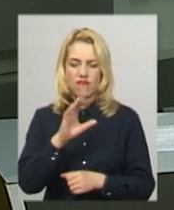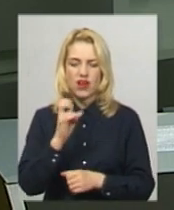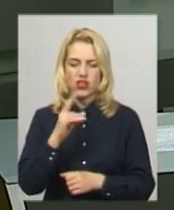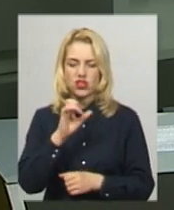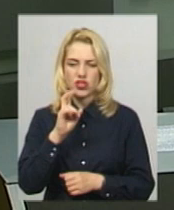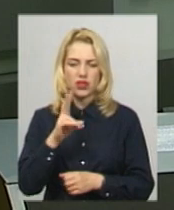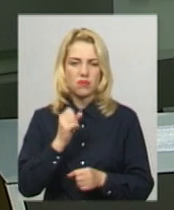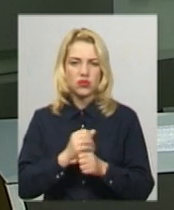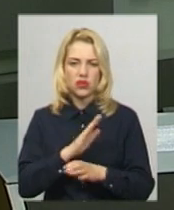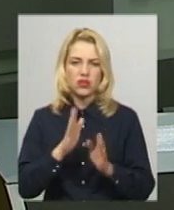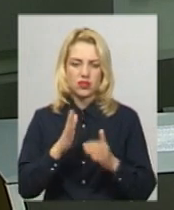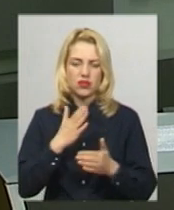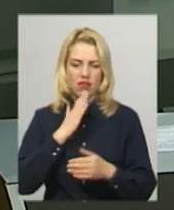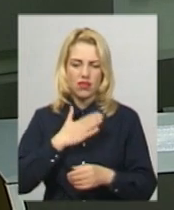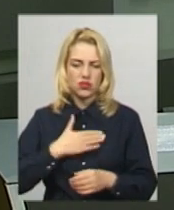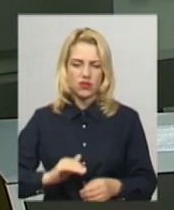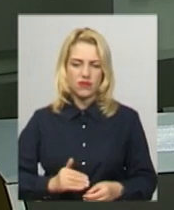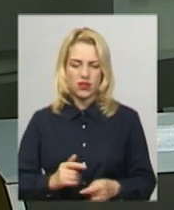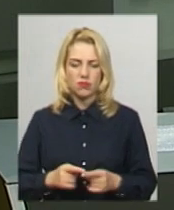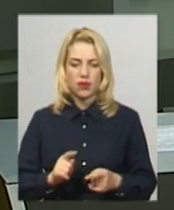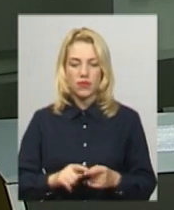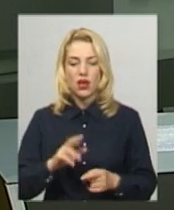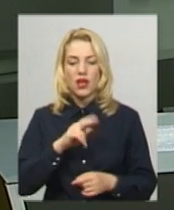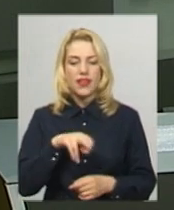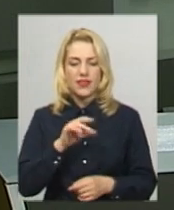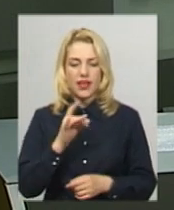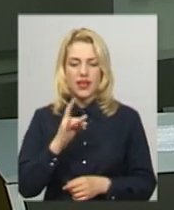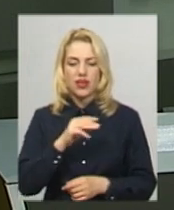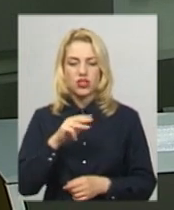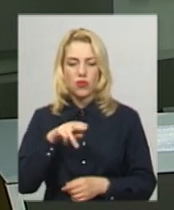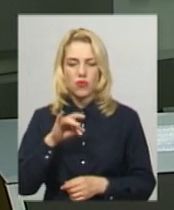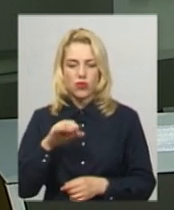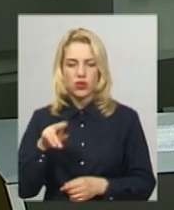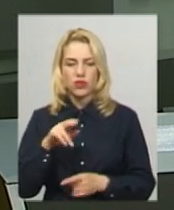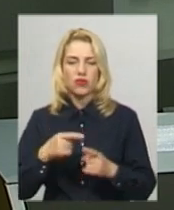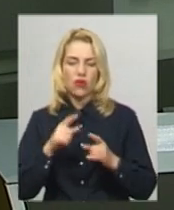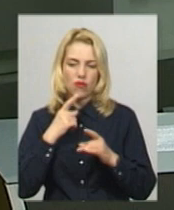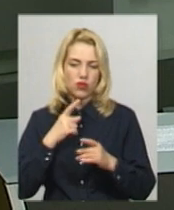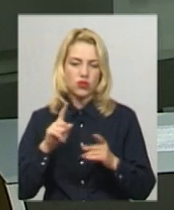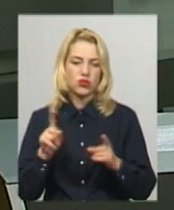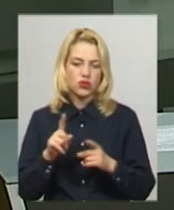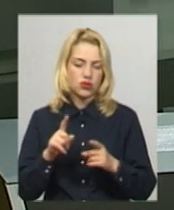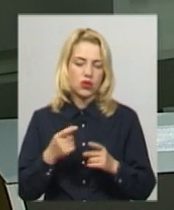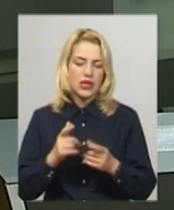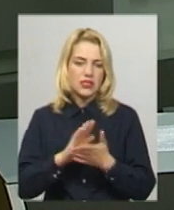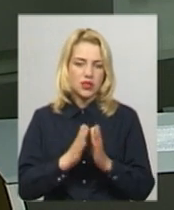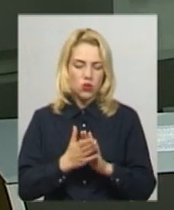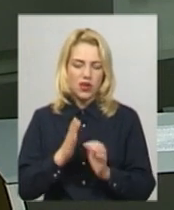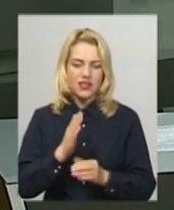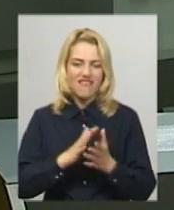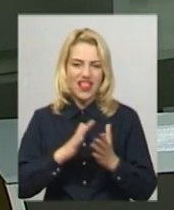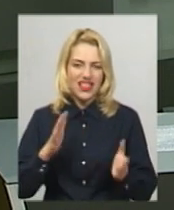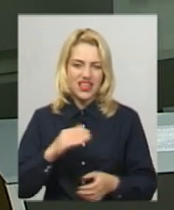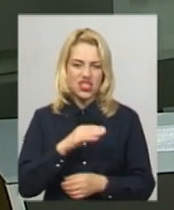У Держпродспоживслужбі Хмельницької області ситуацію, яка склалася у Великому Жванчику, поки не коментують. Кажуть, взяли